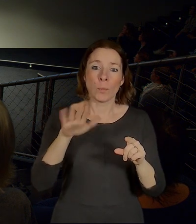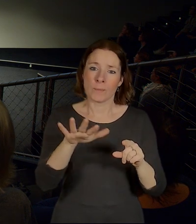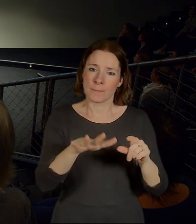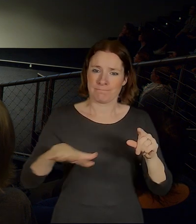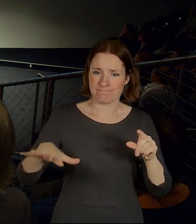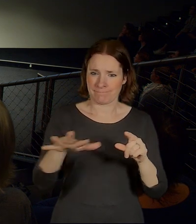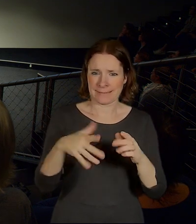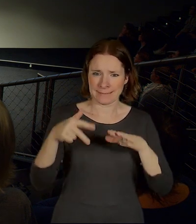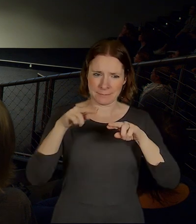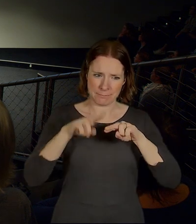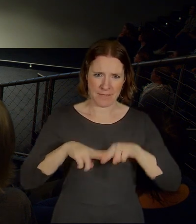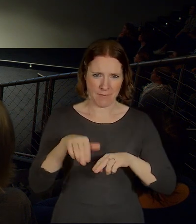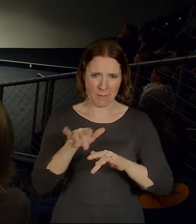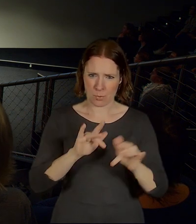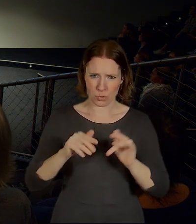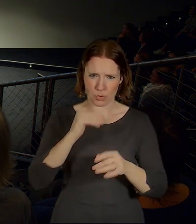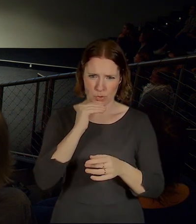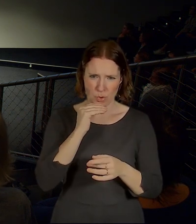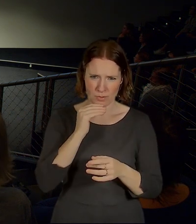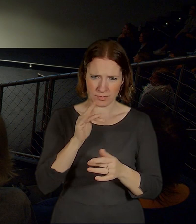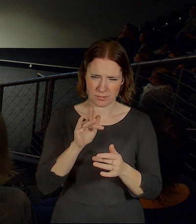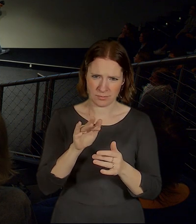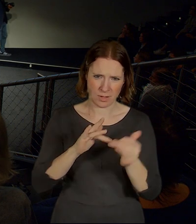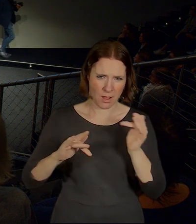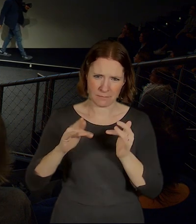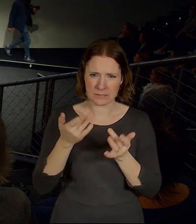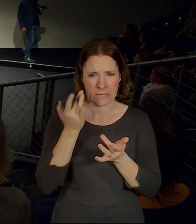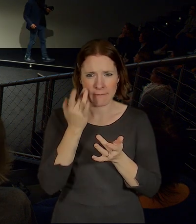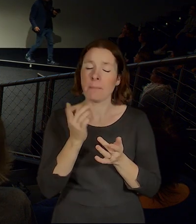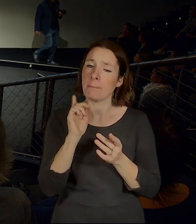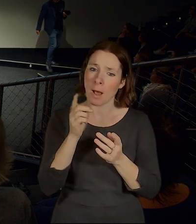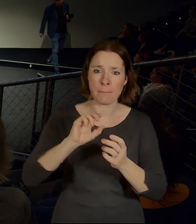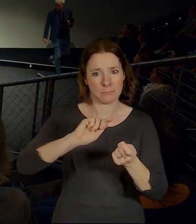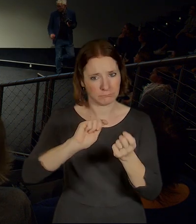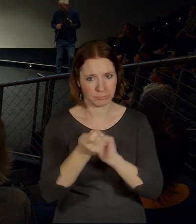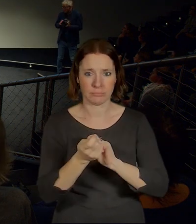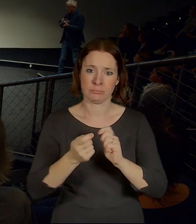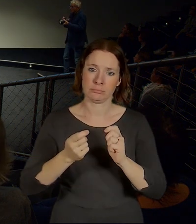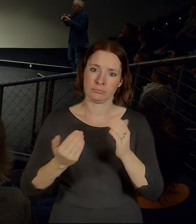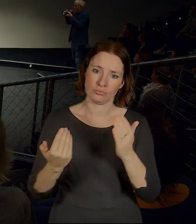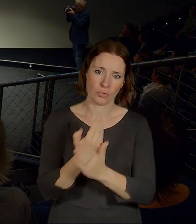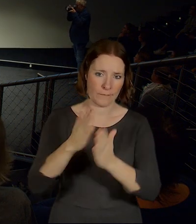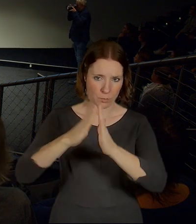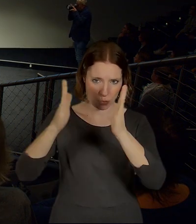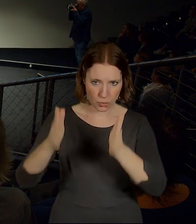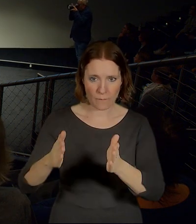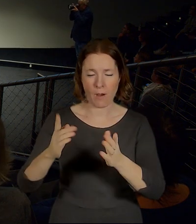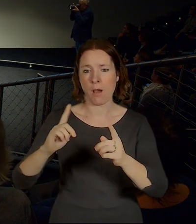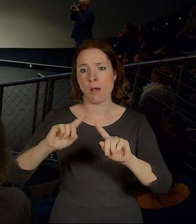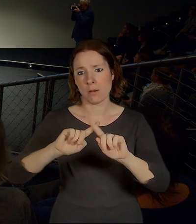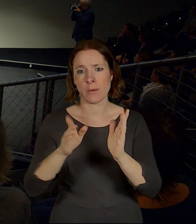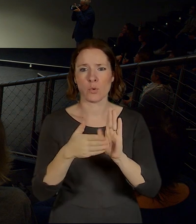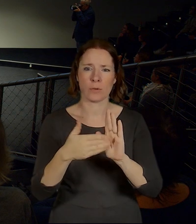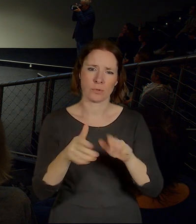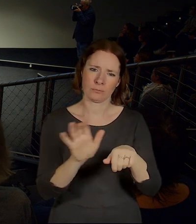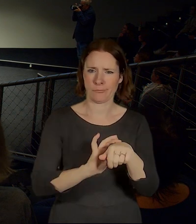je tam hodně. Nevím, jestli to zde někdo chce doplnit v téhle chvíli. Měla by tam vzniknout i prostě nějaká jako budova, případně městská místa